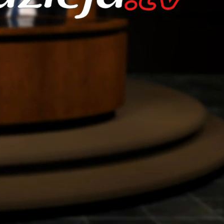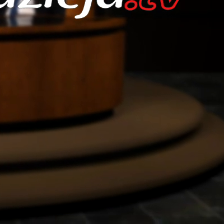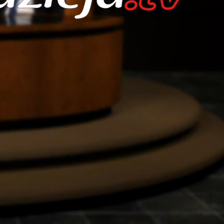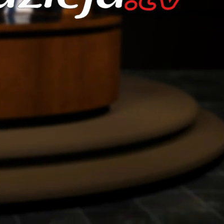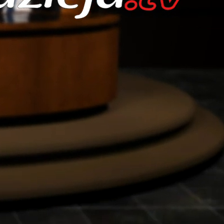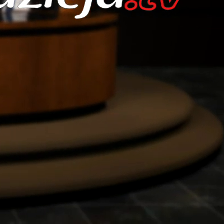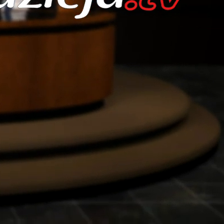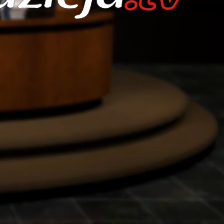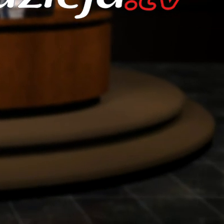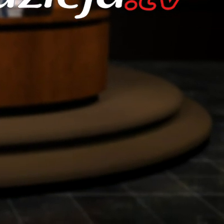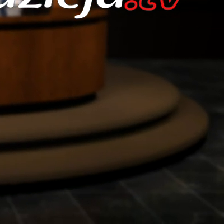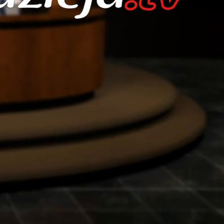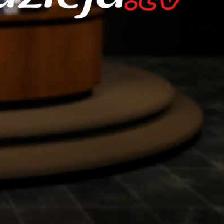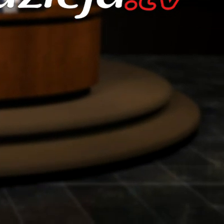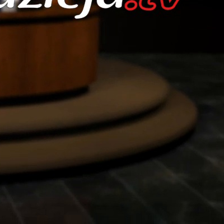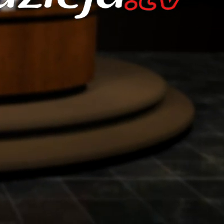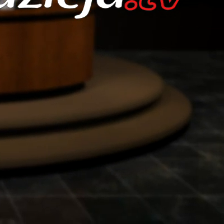Dziękujemy. Dziękujemy.